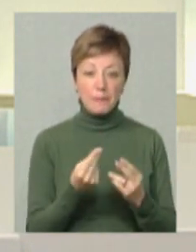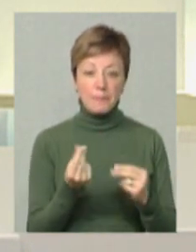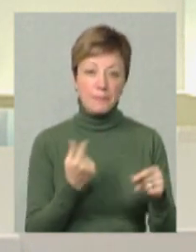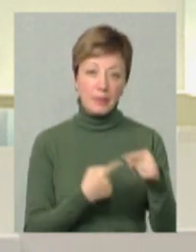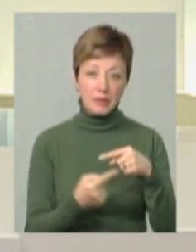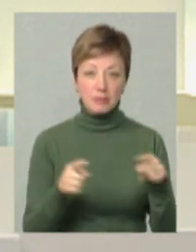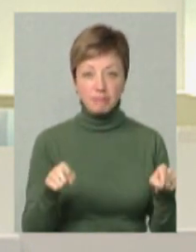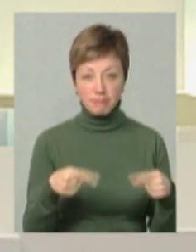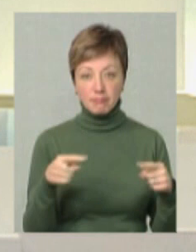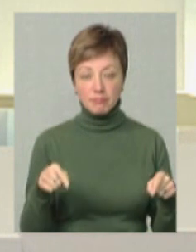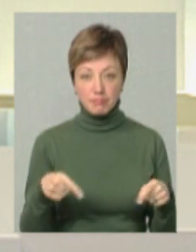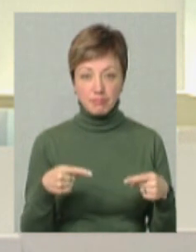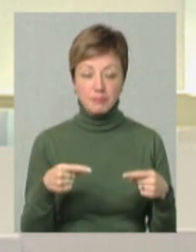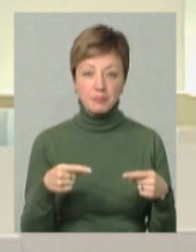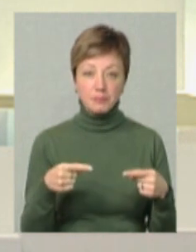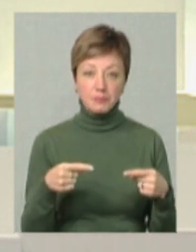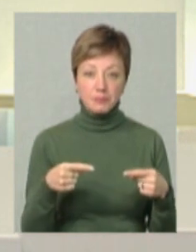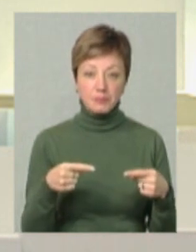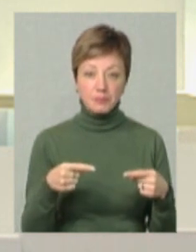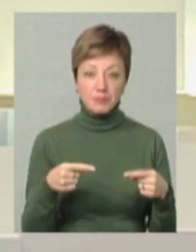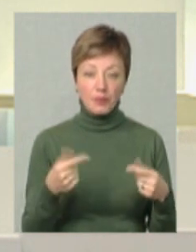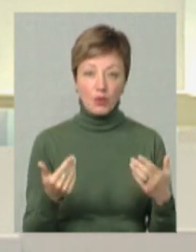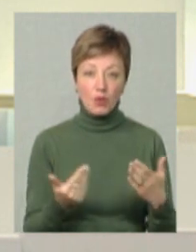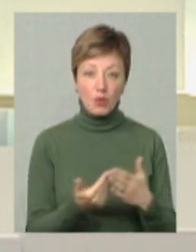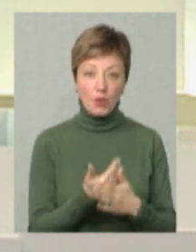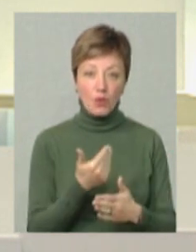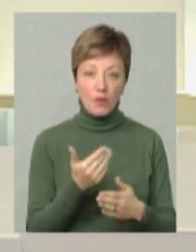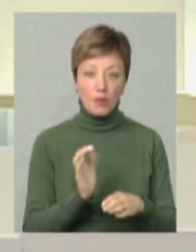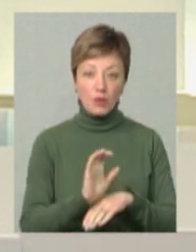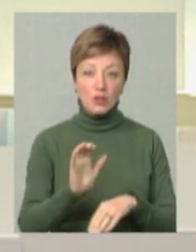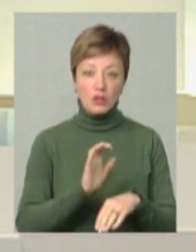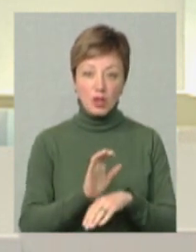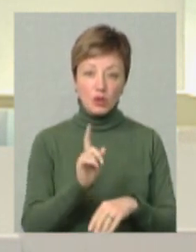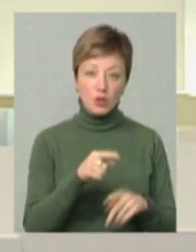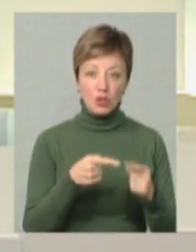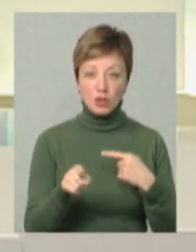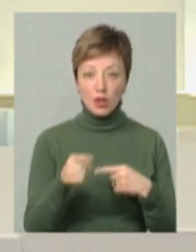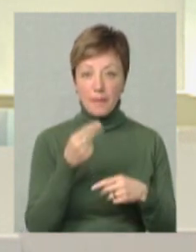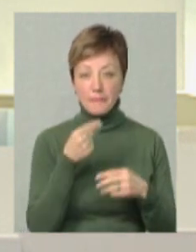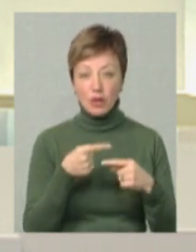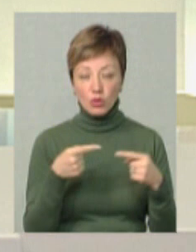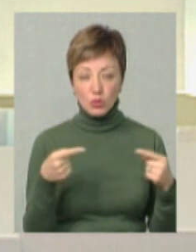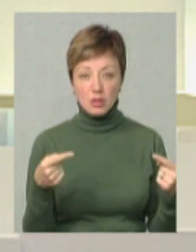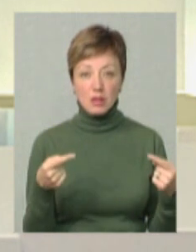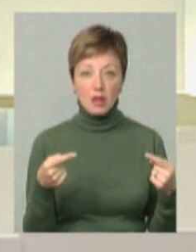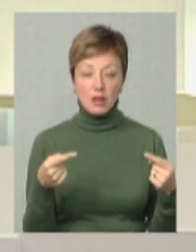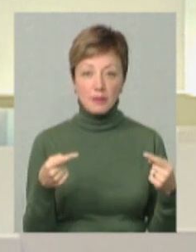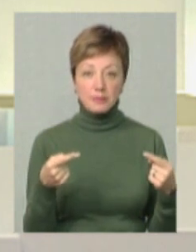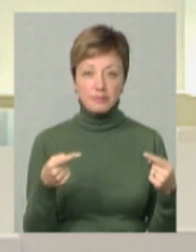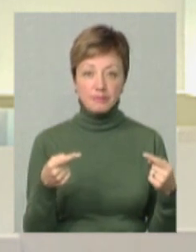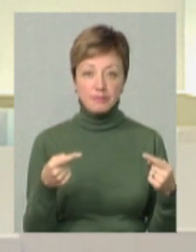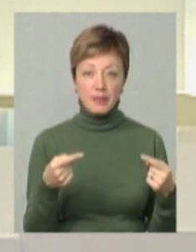відновлюються, відновлюються нові ринки постачання тої чи іншої продукції. Тому